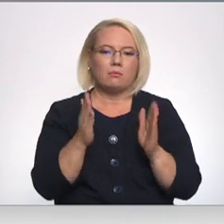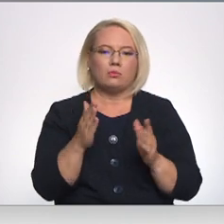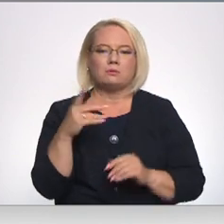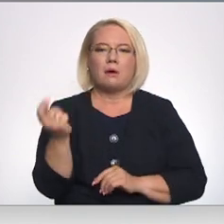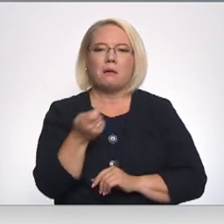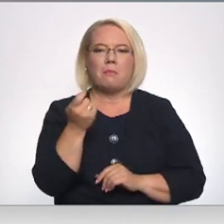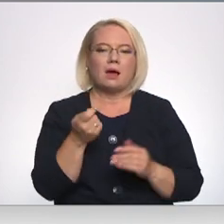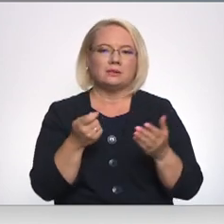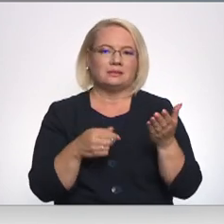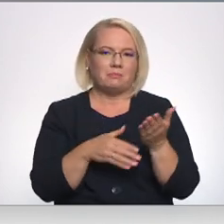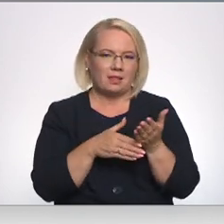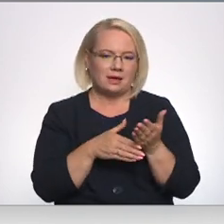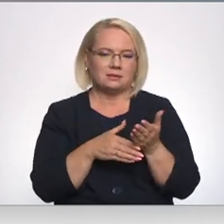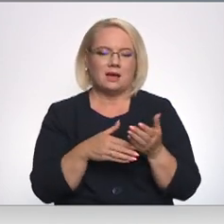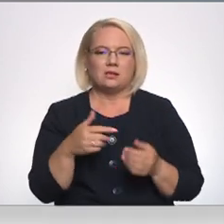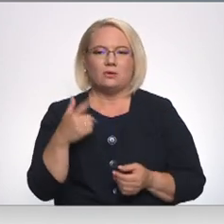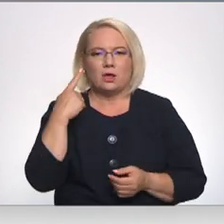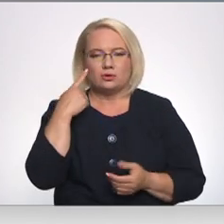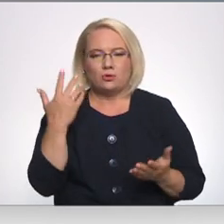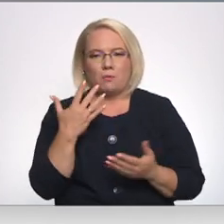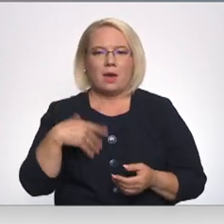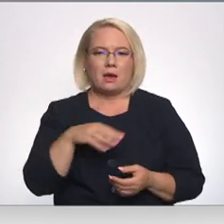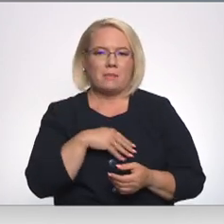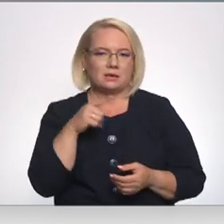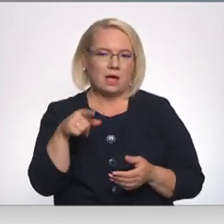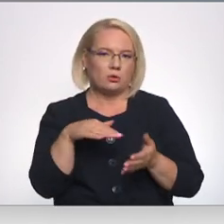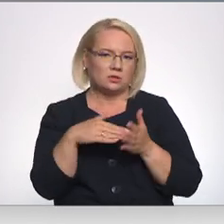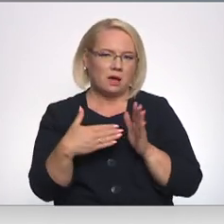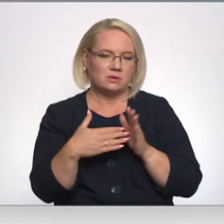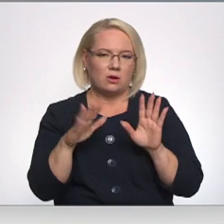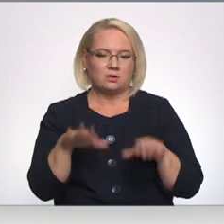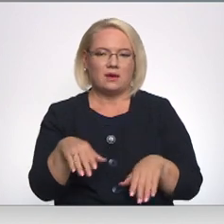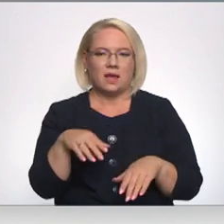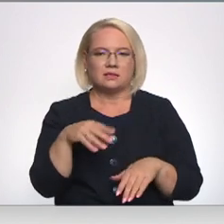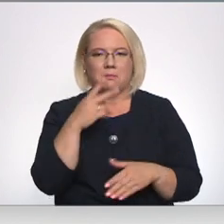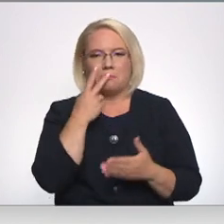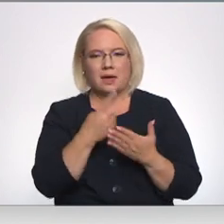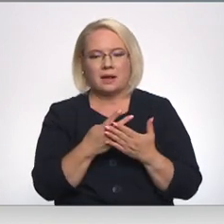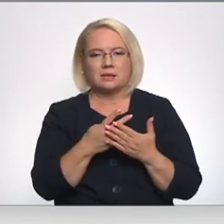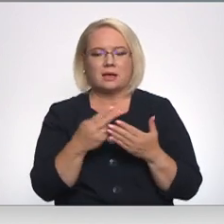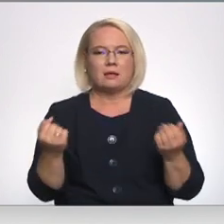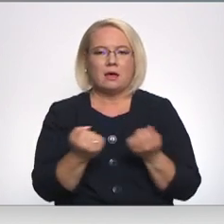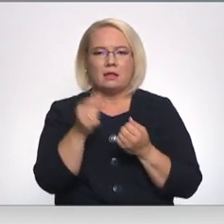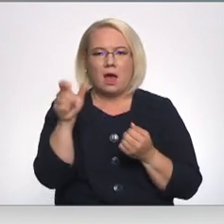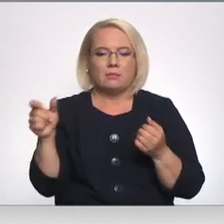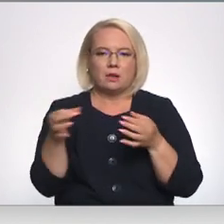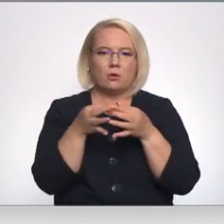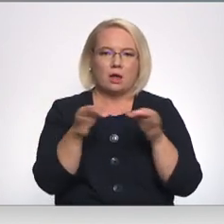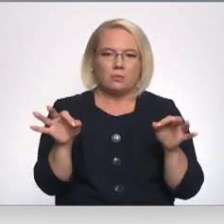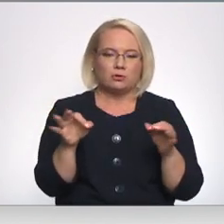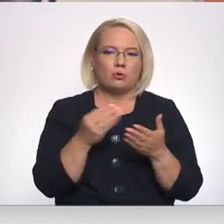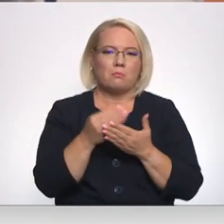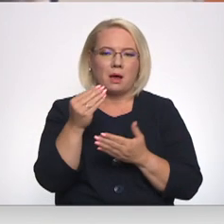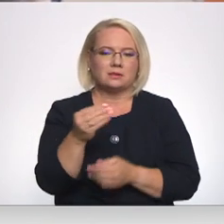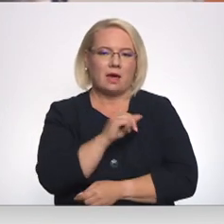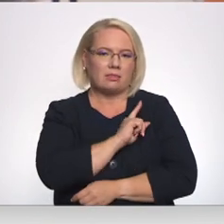maz līdzētas. Es domāju, ka mēs varēsim šādos apslākļos pieredzēt arī darbinieku atbrīvošanas un varbūt maksāt mēs